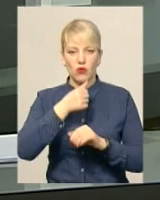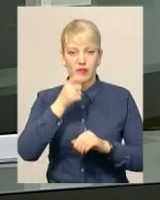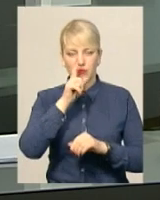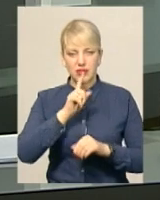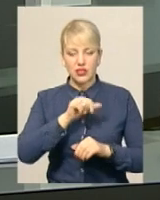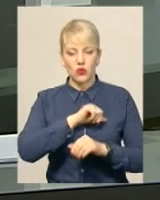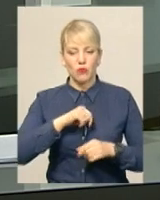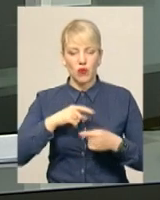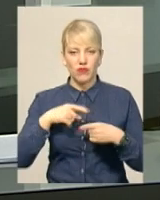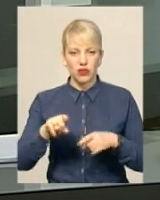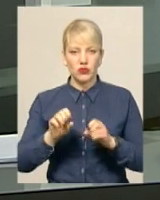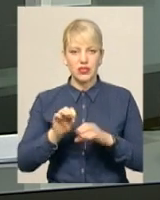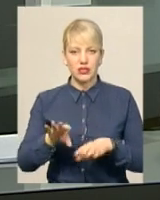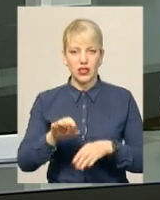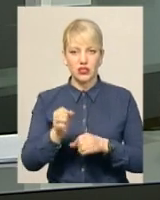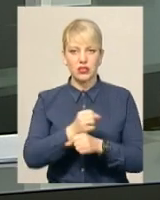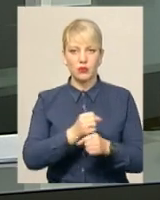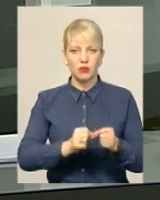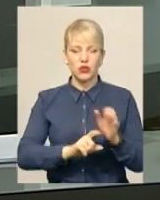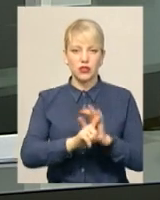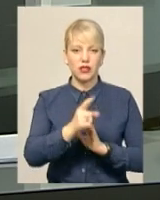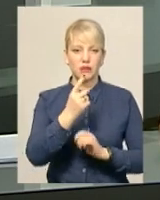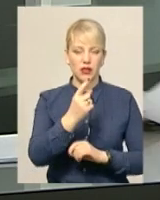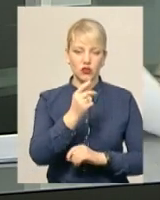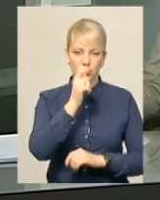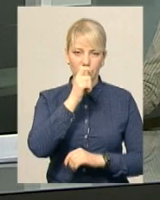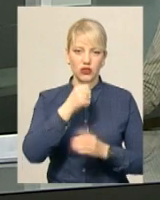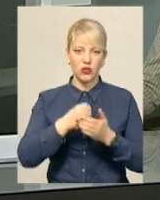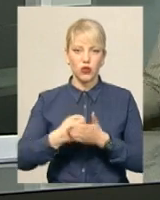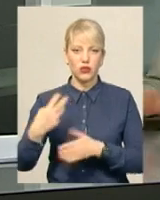здачі зброї розпочинається 1 квітня і триватиме до 30-го.